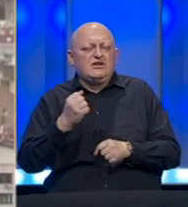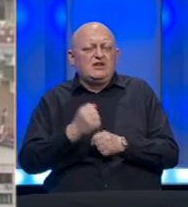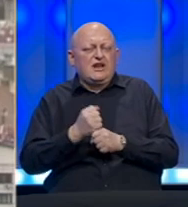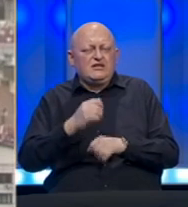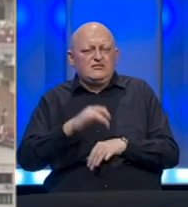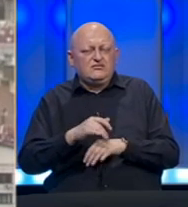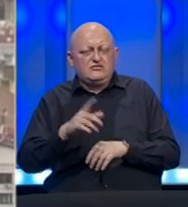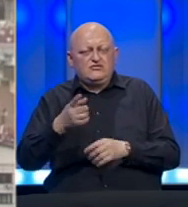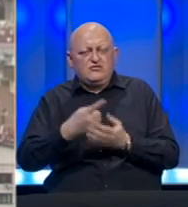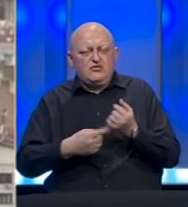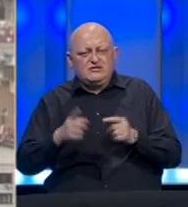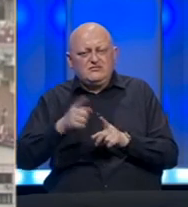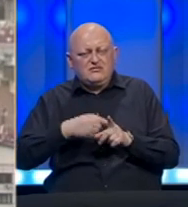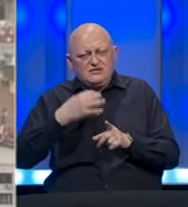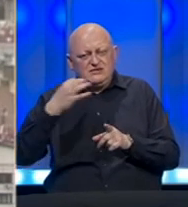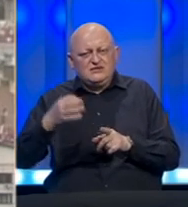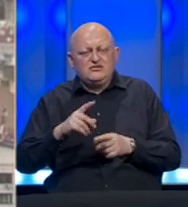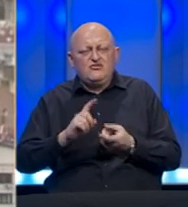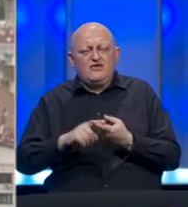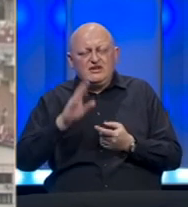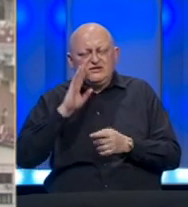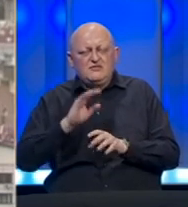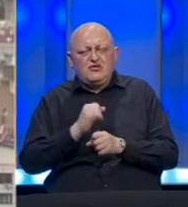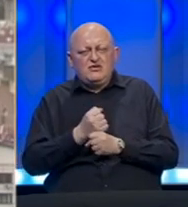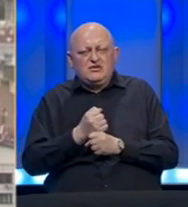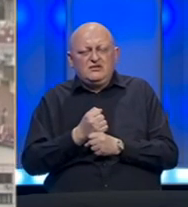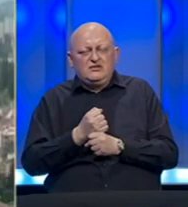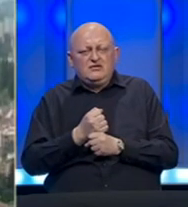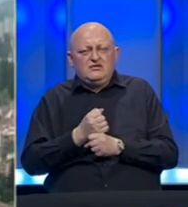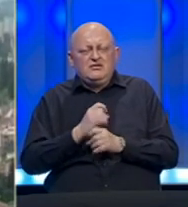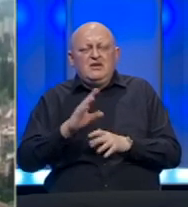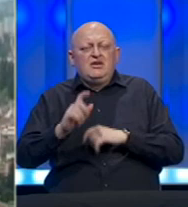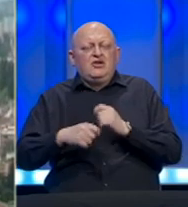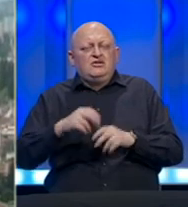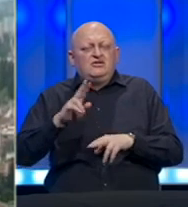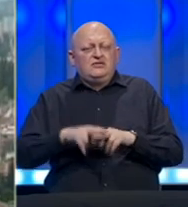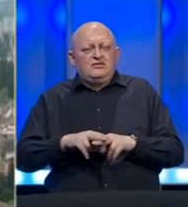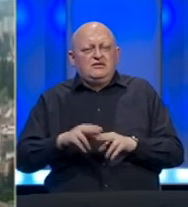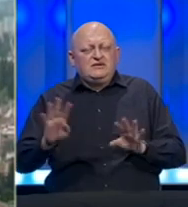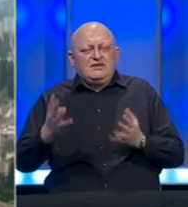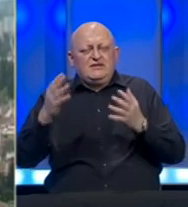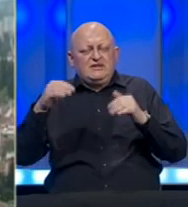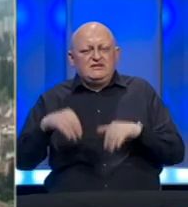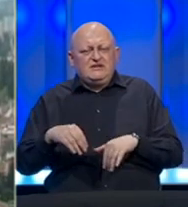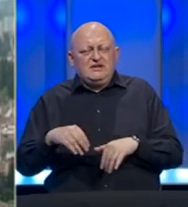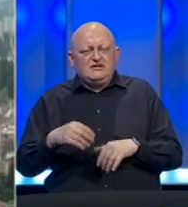U posljednjih mjesec dana u Federaciji BiH bez posla je ostalo 19